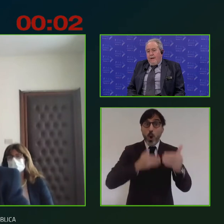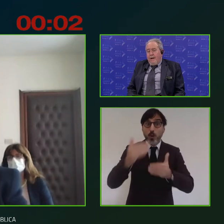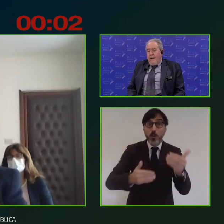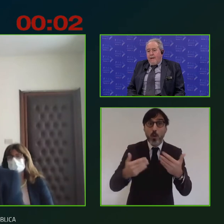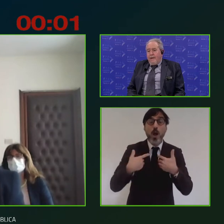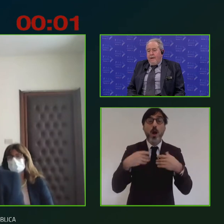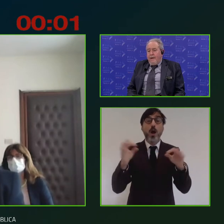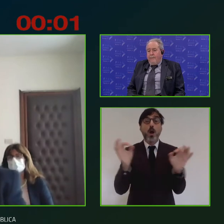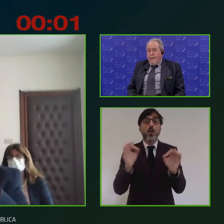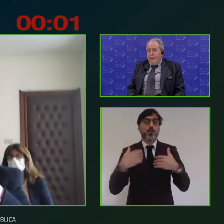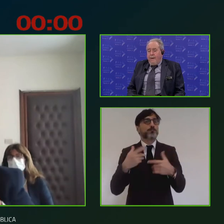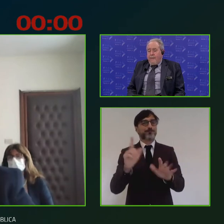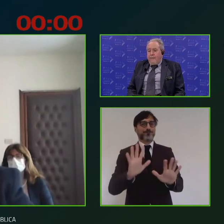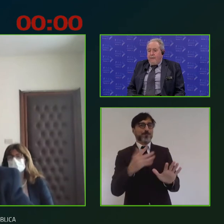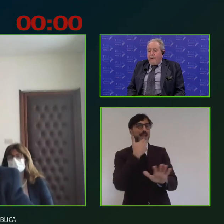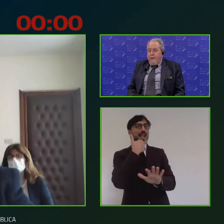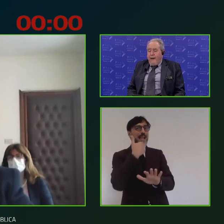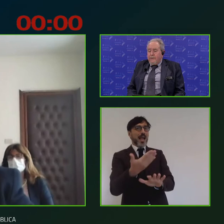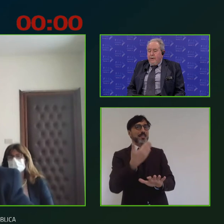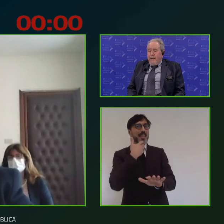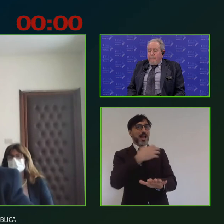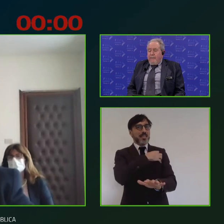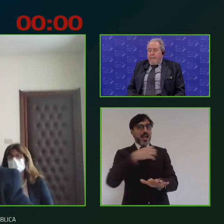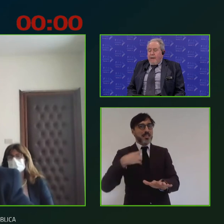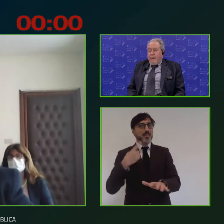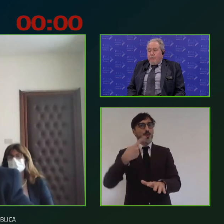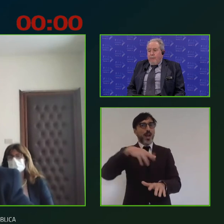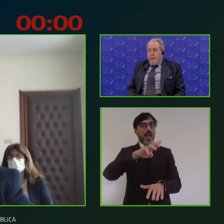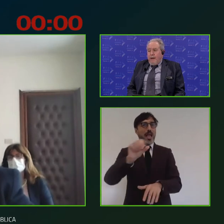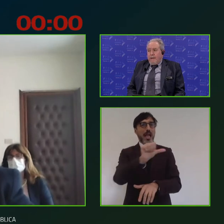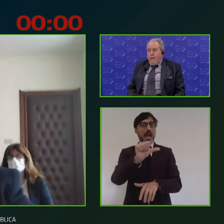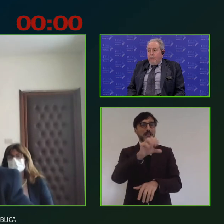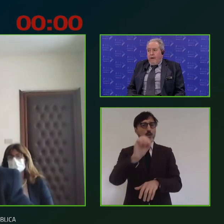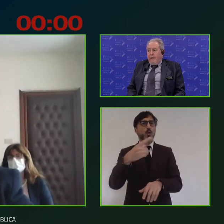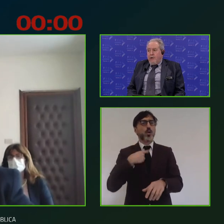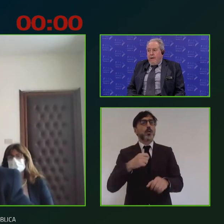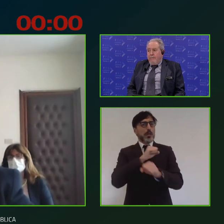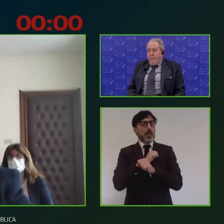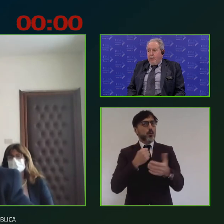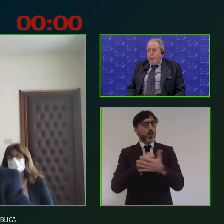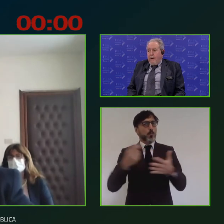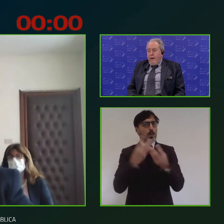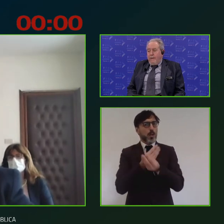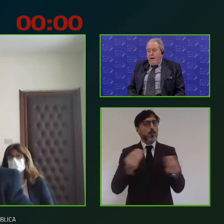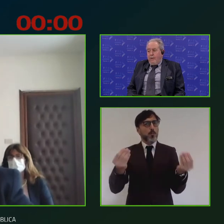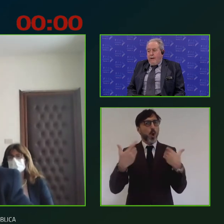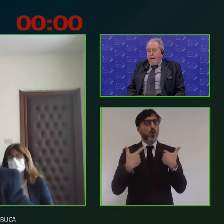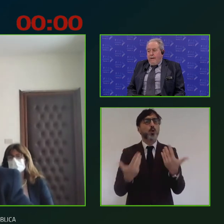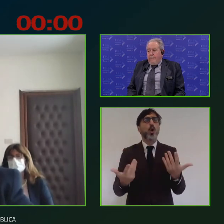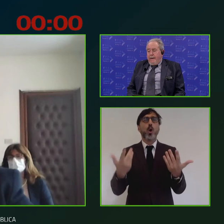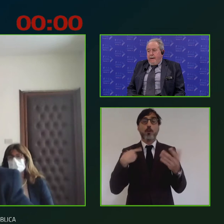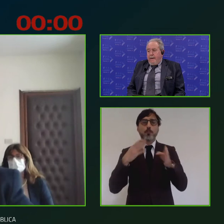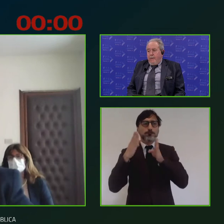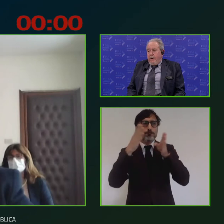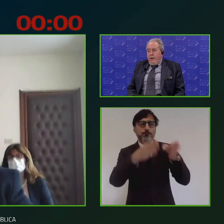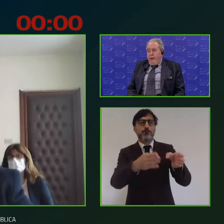Grazie, grazie all'assessore Grasso. Mi sembra che sia molto importante quello che lei dice e va molto nell'ottica